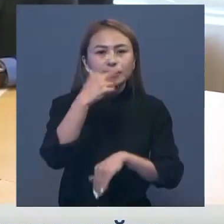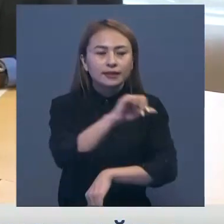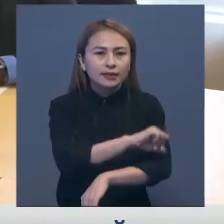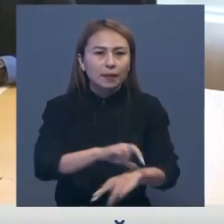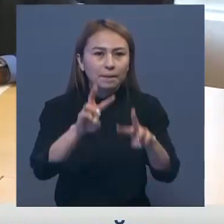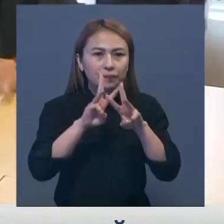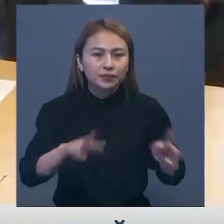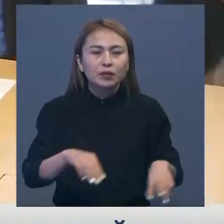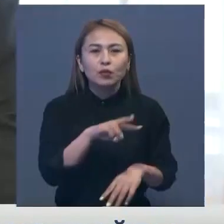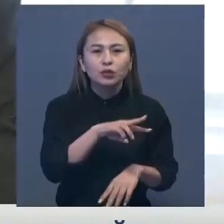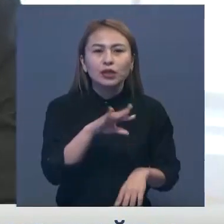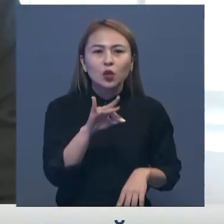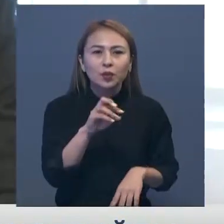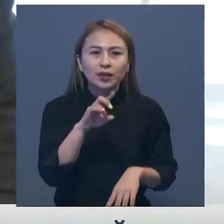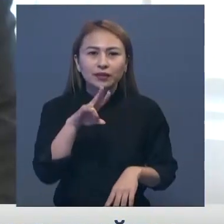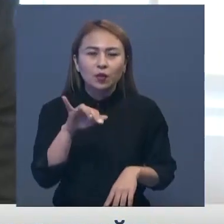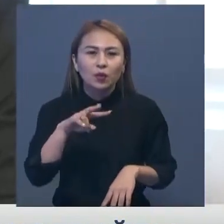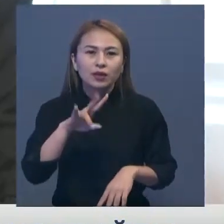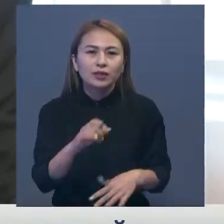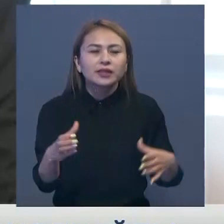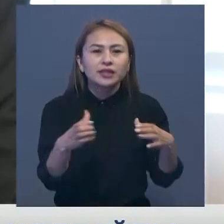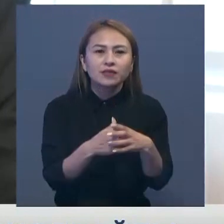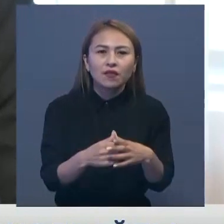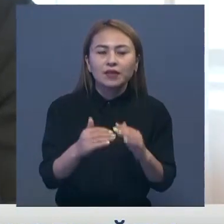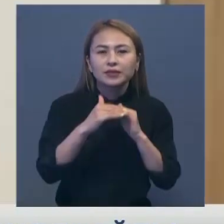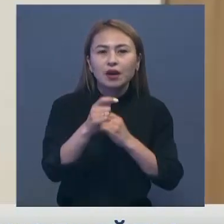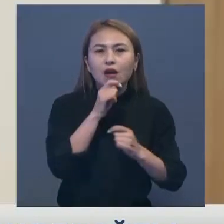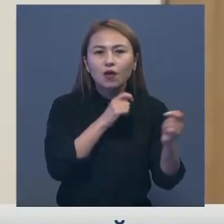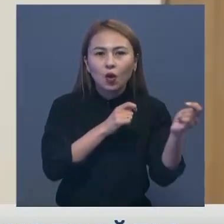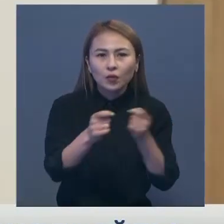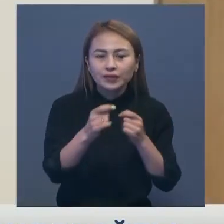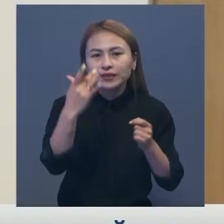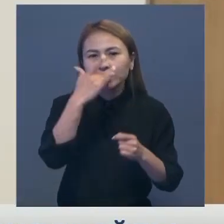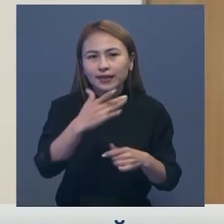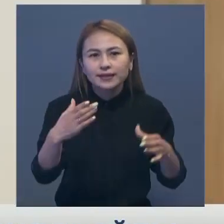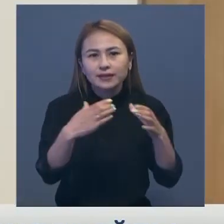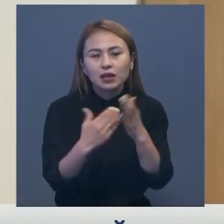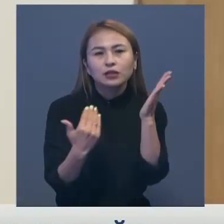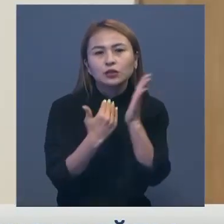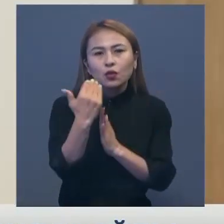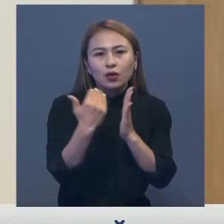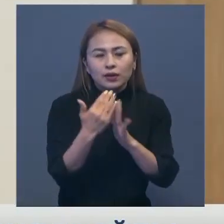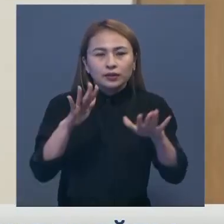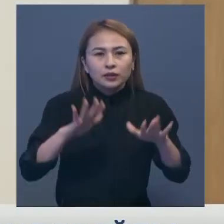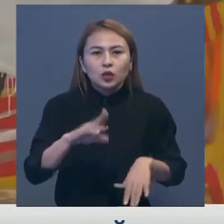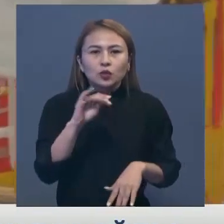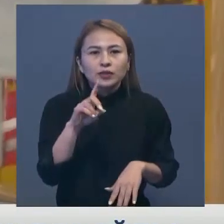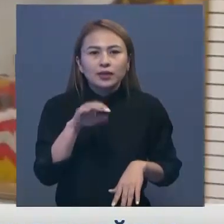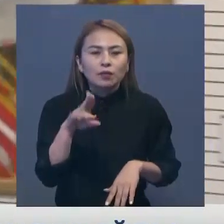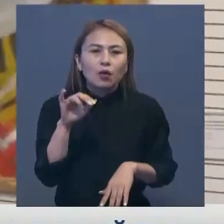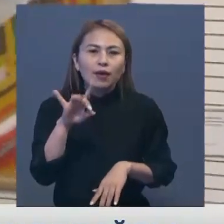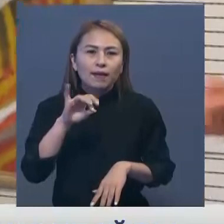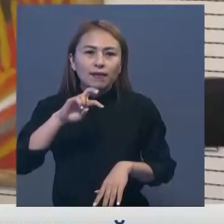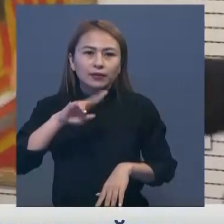министер мұқтартылы өберді, Евро-одақтың сұртқыстер және қауіпсіздік саясаты жөніндегі жоғарғы өкілі Жозеп Борелмен,